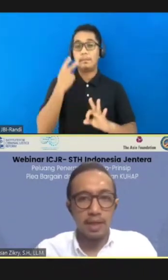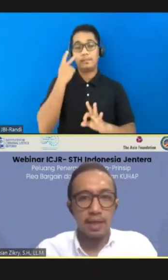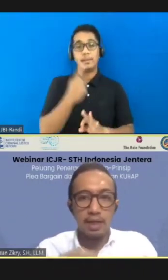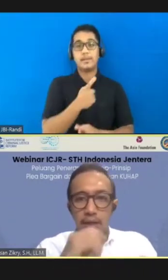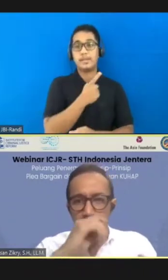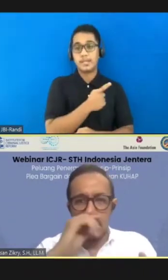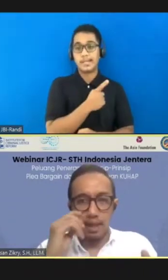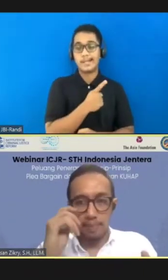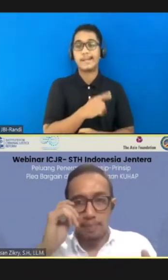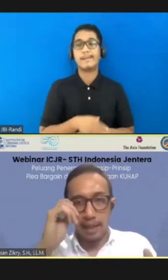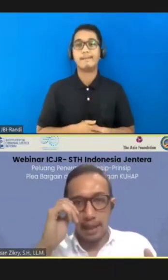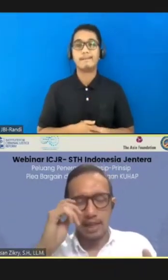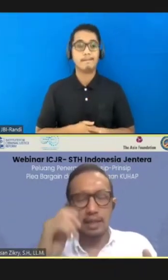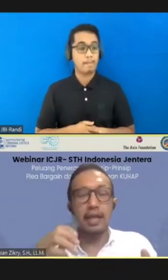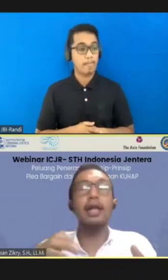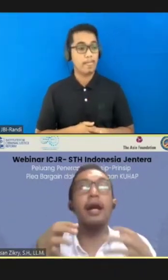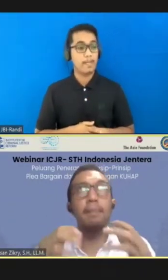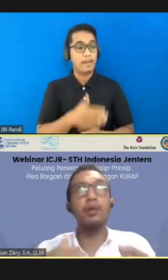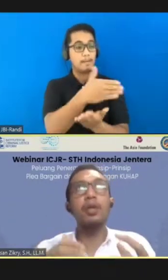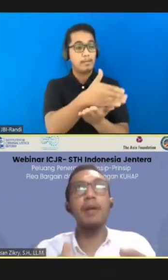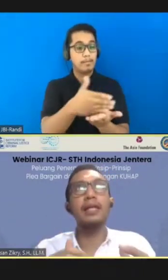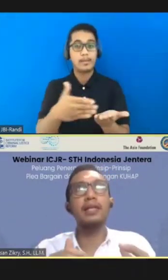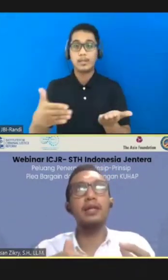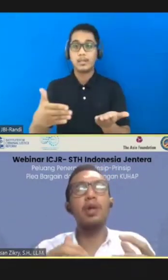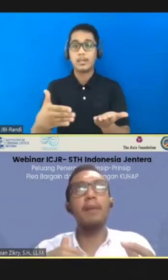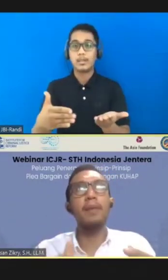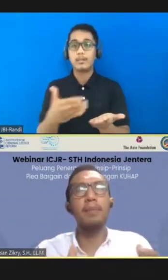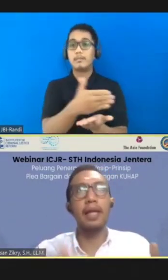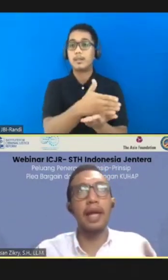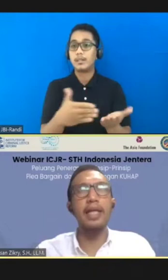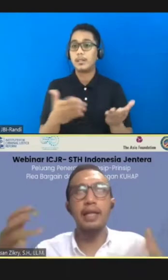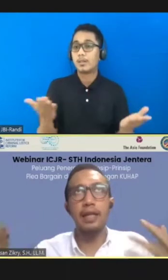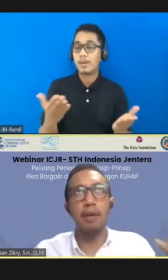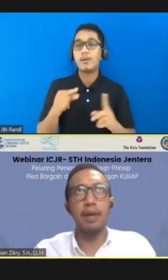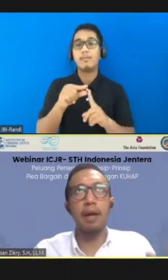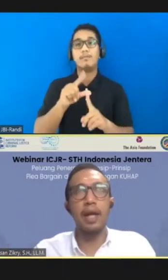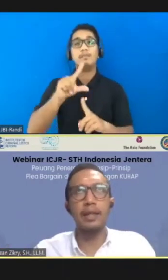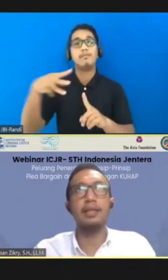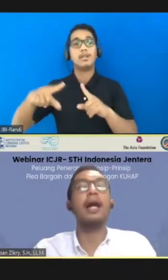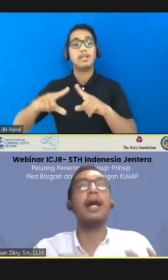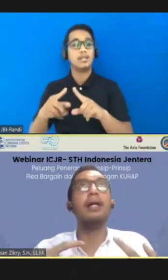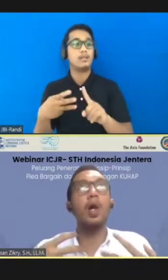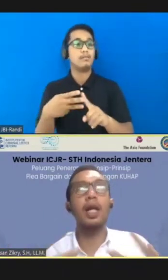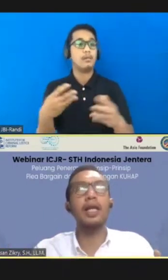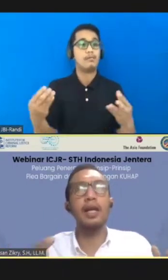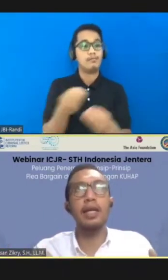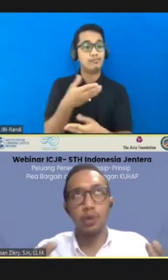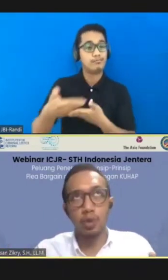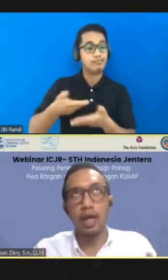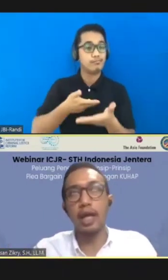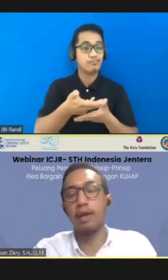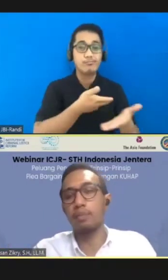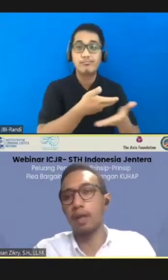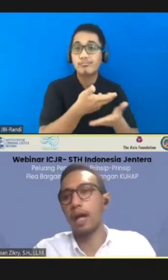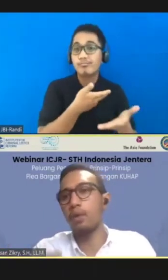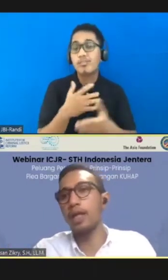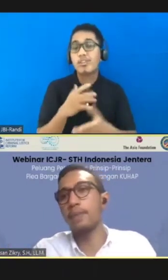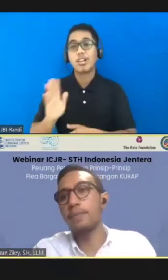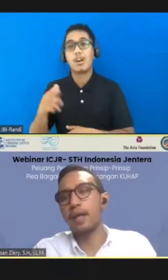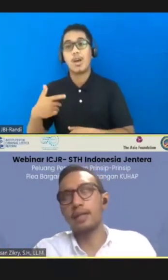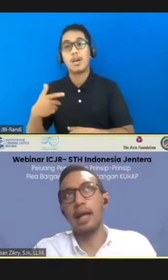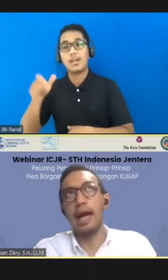prinsipnya, pembatasannya, yang perlu dibatasi itu adalah plea bargaining-nya, tawar-menawarnya. Sedangkan bagi orang yang ingin sukarela